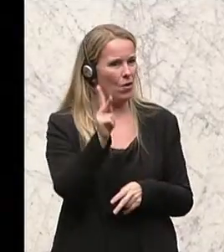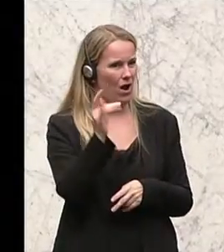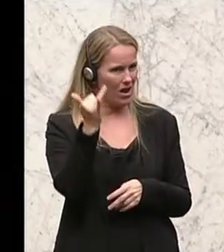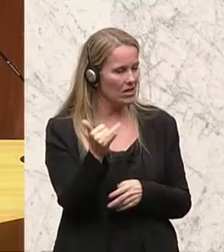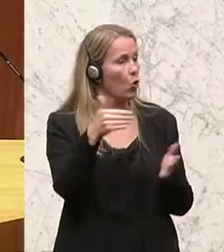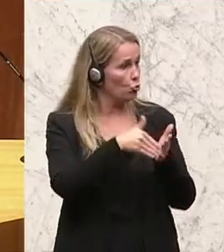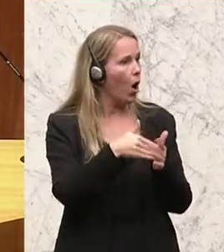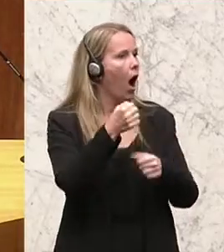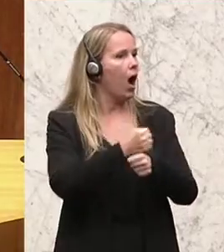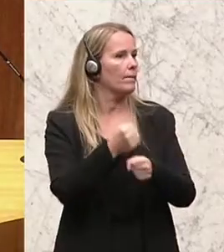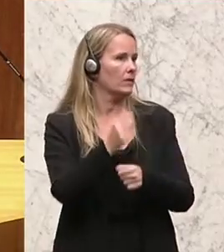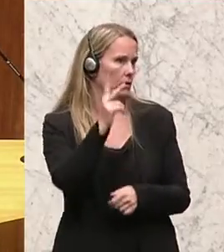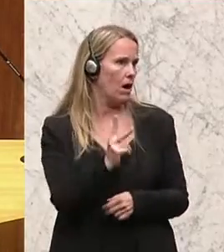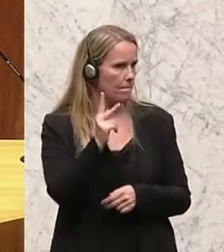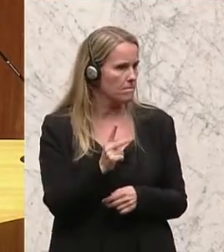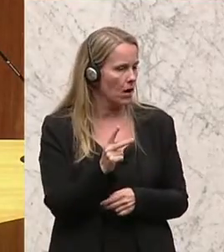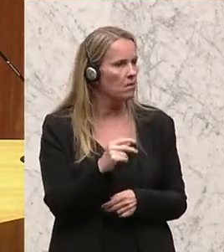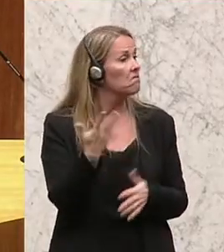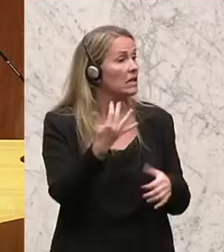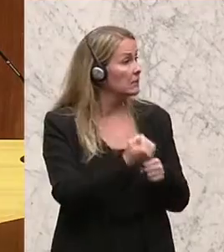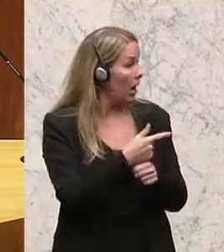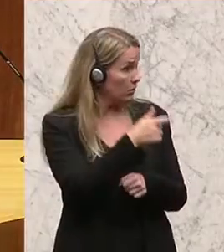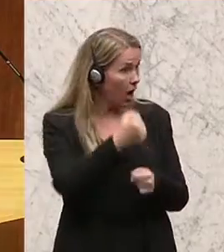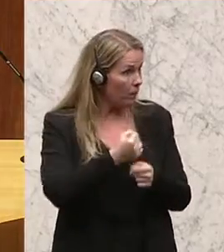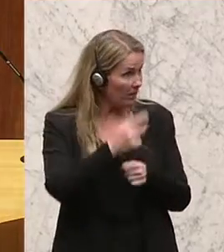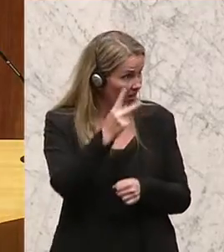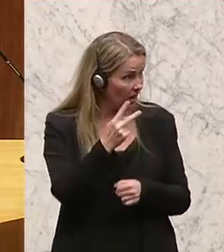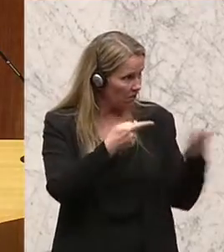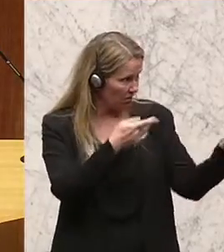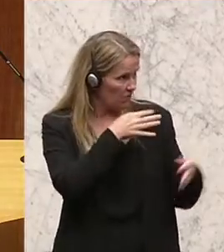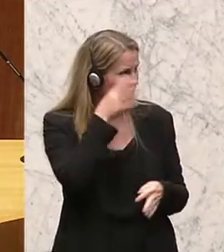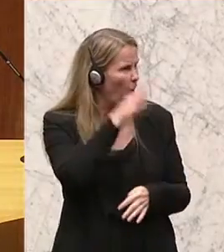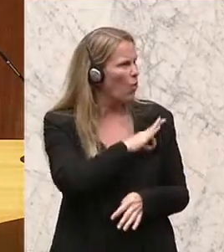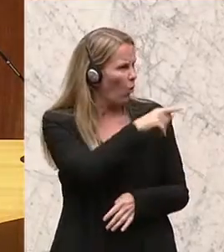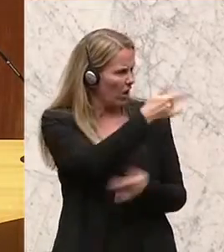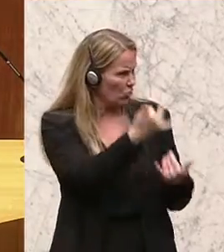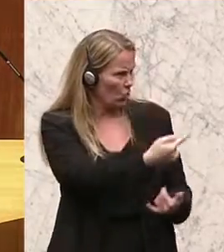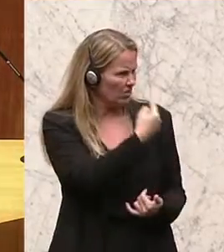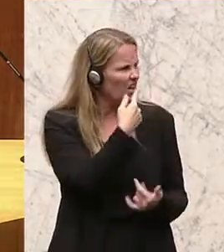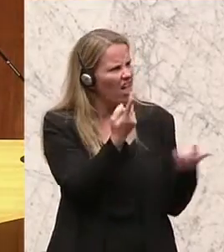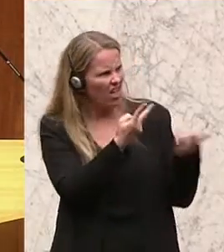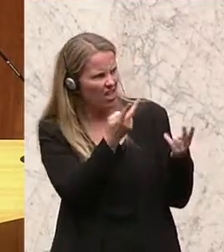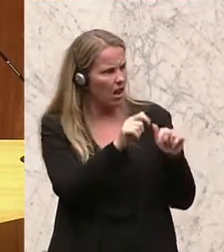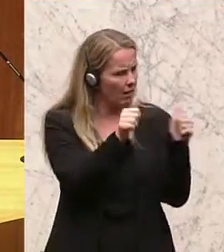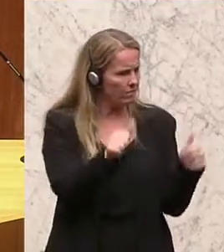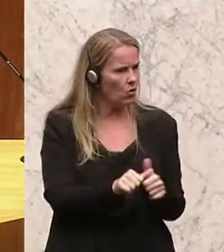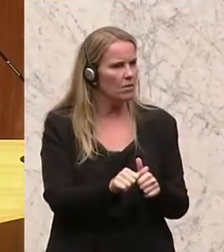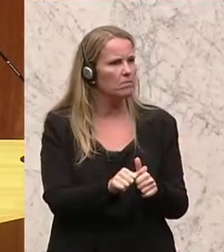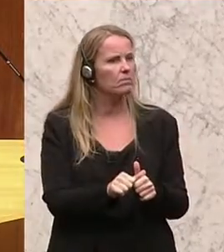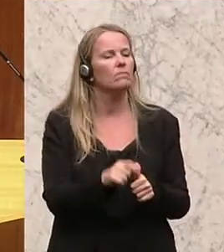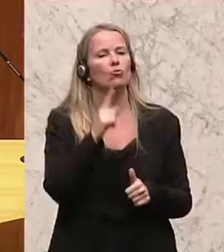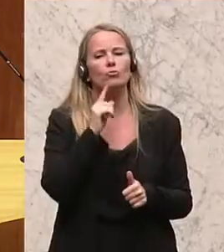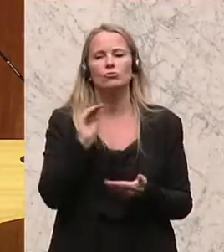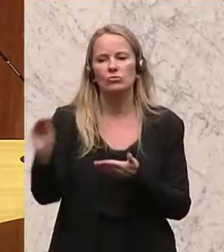... die Arbeiterkammer. Was macht aber die Arbeiterkammer? Und Frau Lege, Ihre Votmeldungen heute waren ja in die Richtung gehend. Sie schreiben